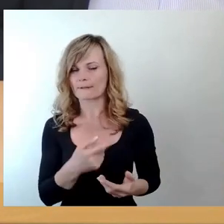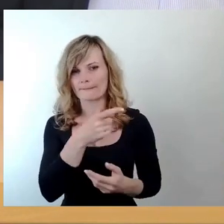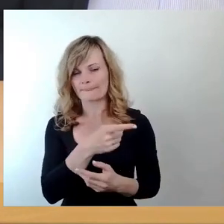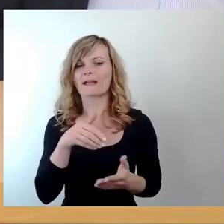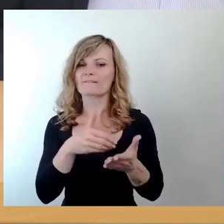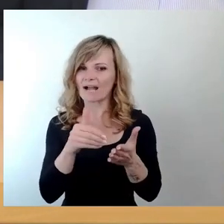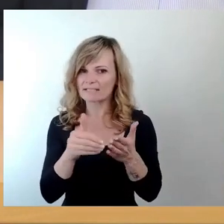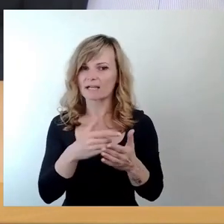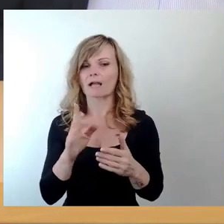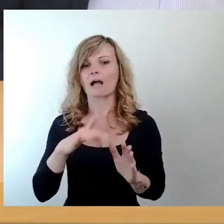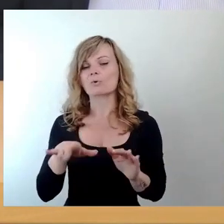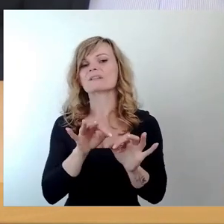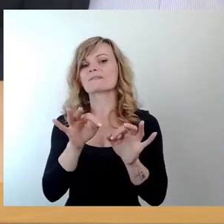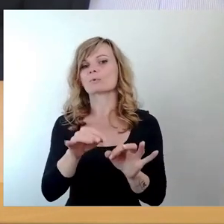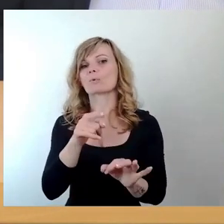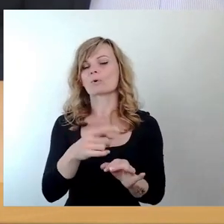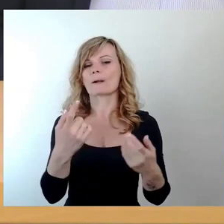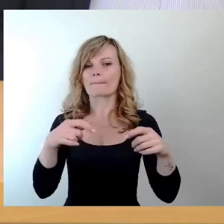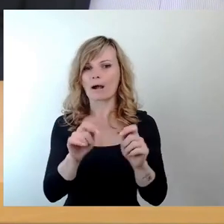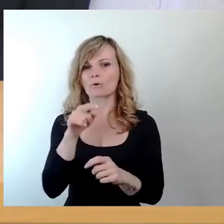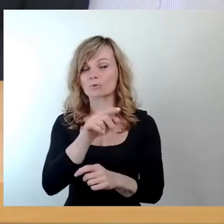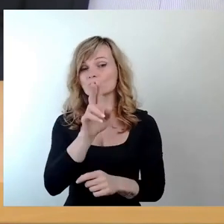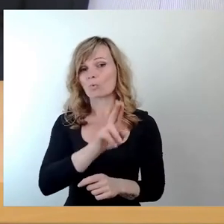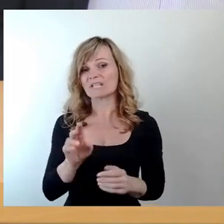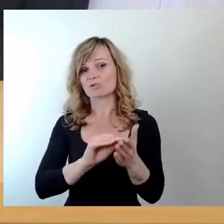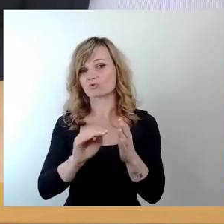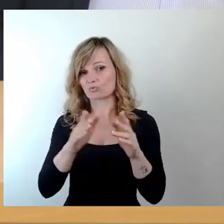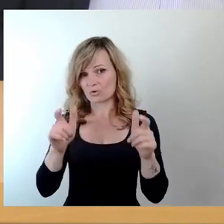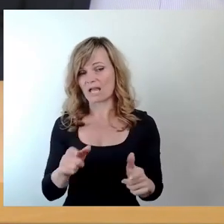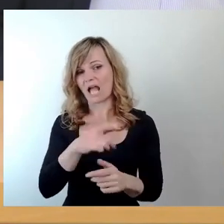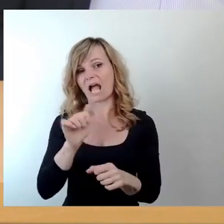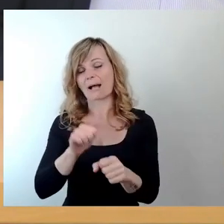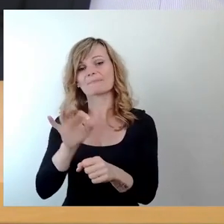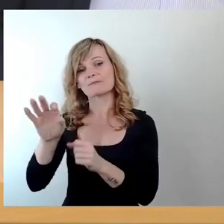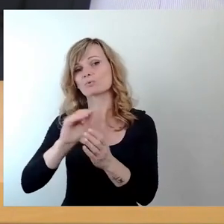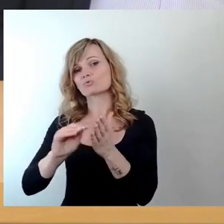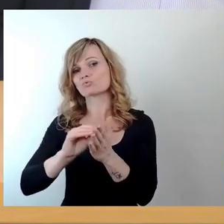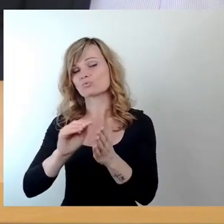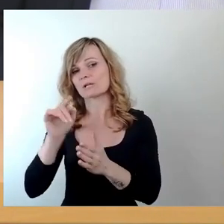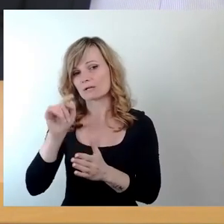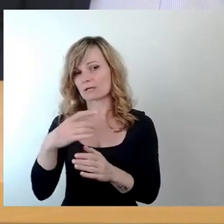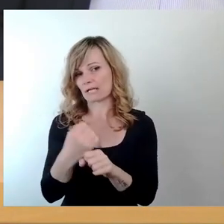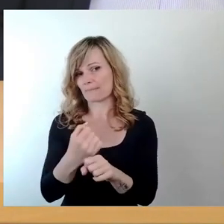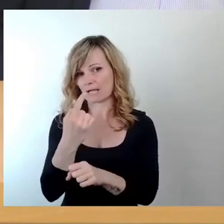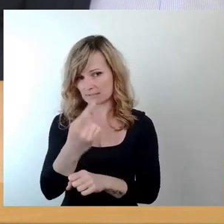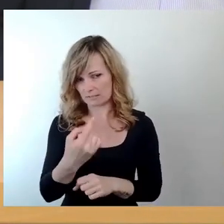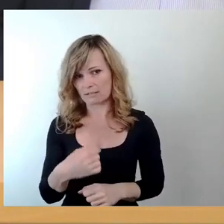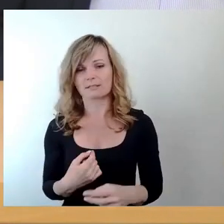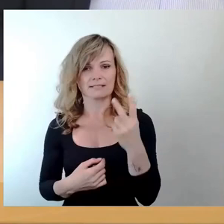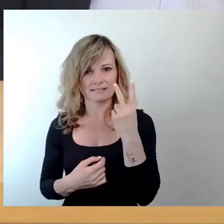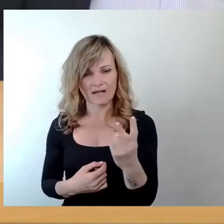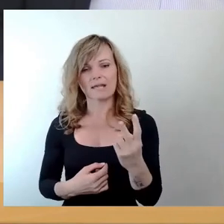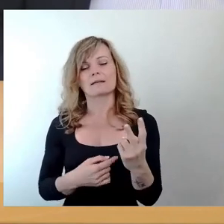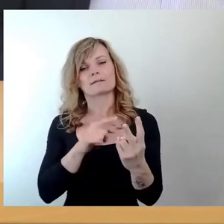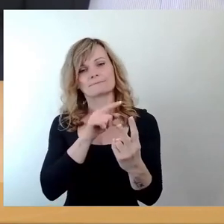Ausführung des Baus der Unischule durch das Amt für Schulen gemacht wird mit zwei hauptsächlichen